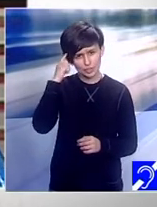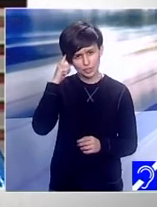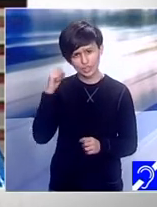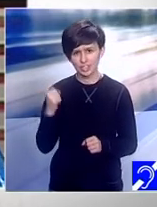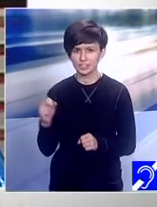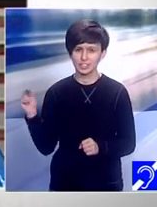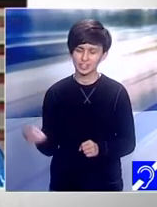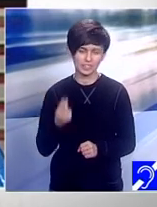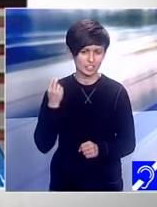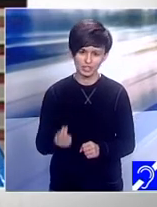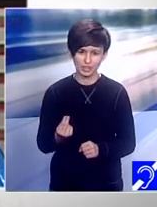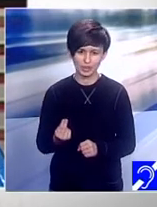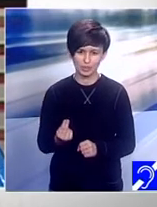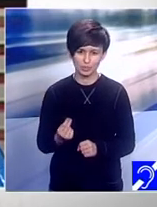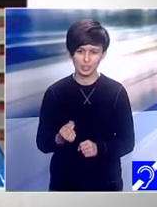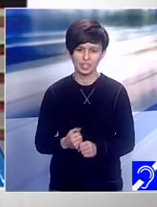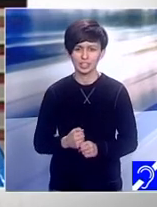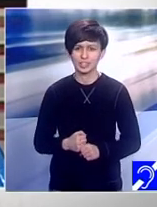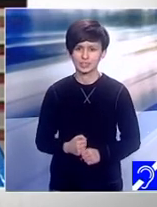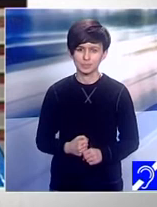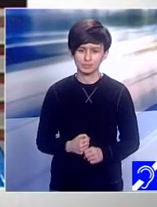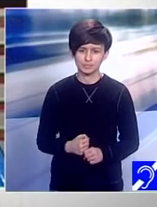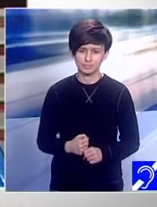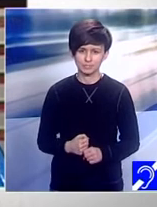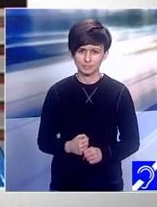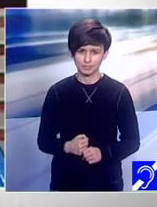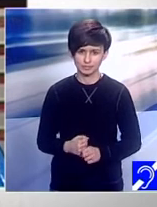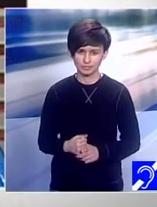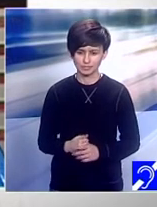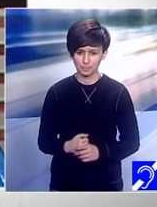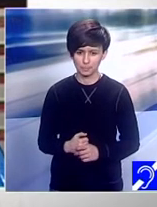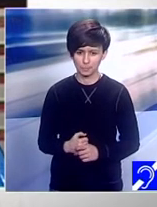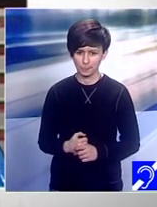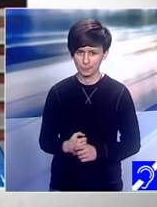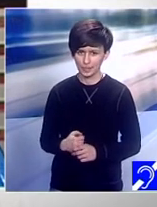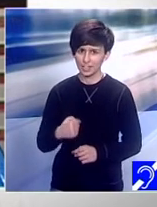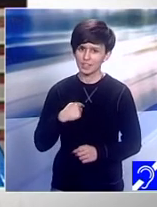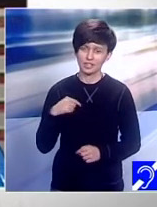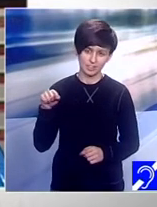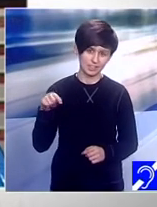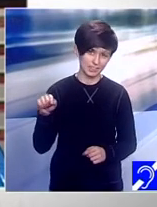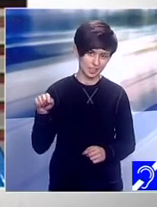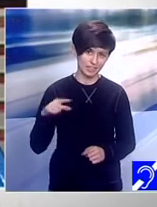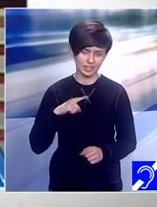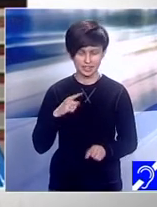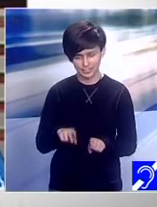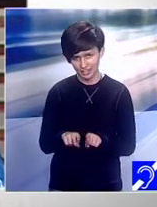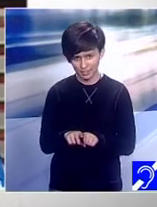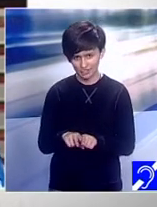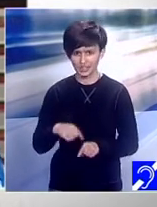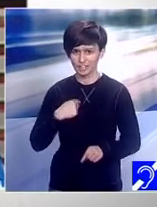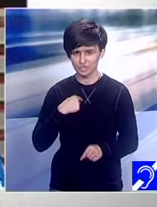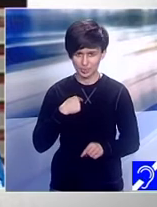E ca și mine. Pot să zic că da, pot să zic că e ca și mine. El a făcut tot